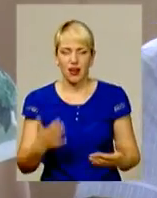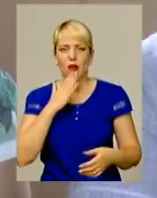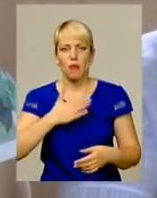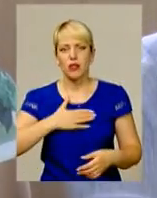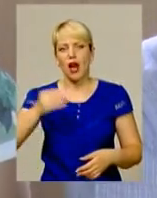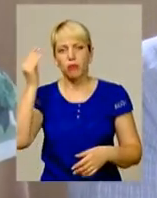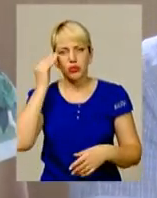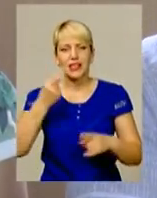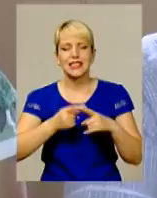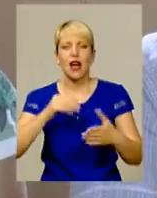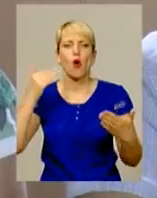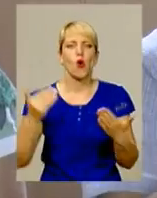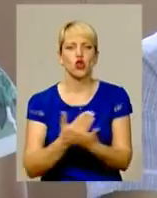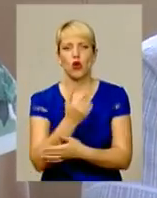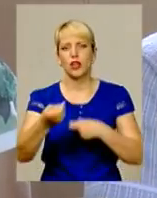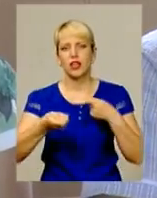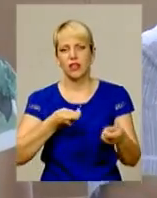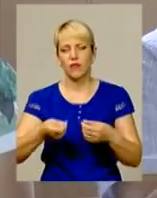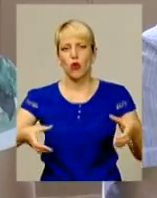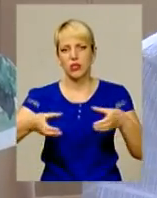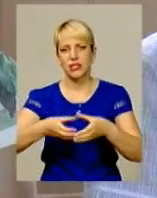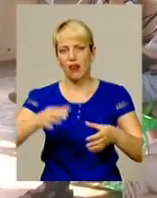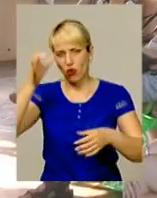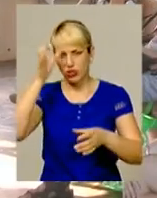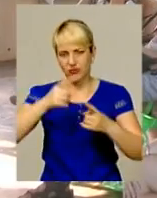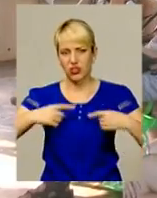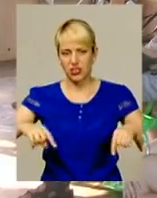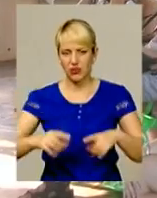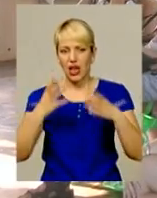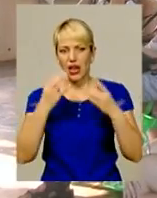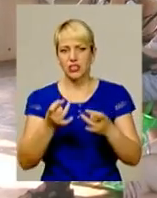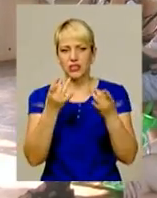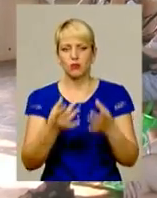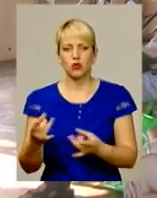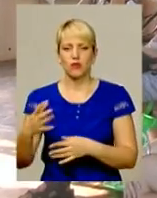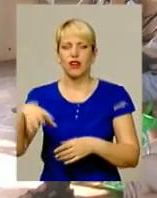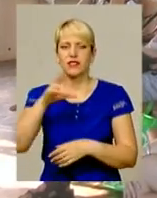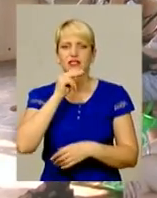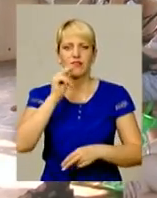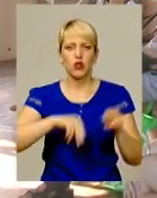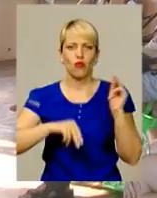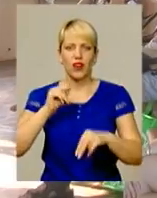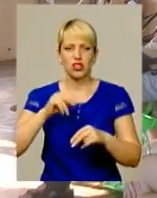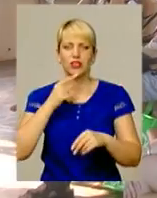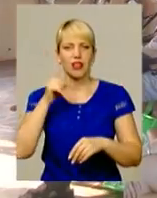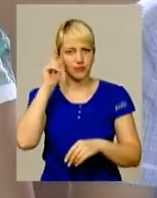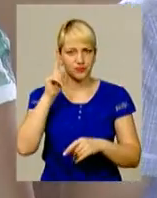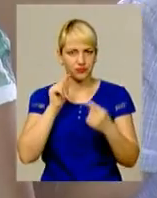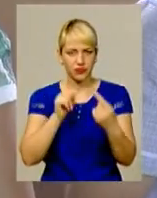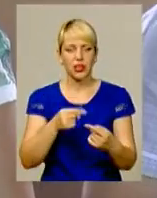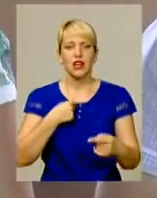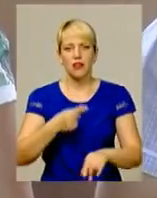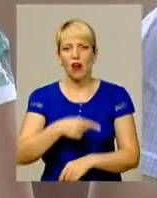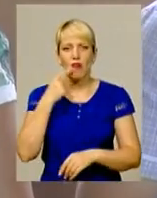позиція – це оновлення керівного складу в освітній сфері. А ще спростував усі звинувачення в антисемітизмі. Я